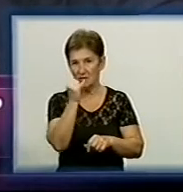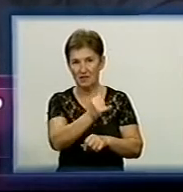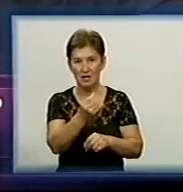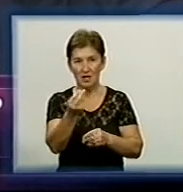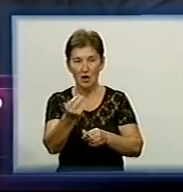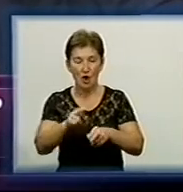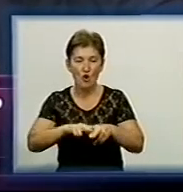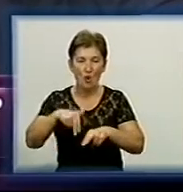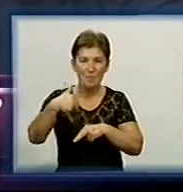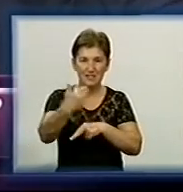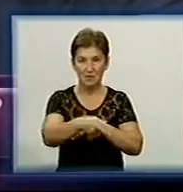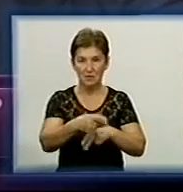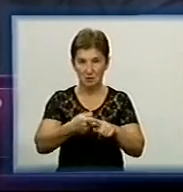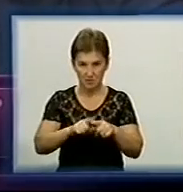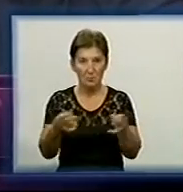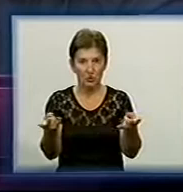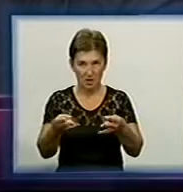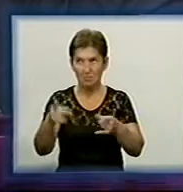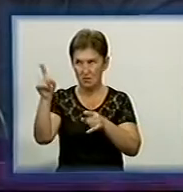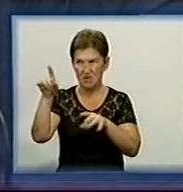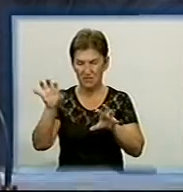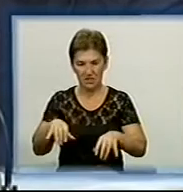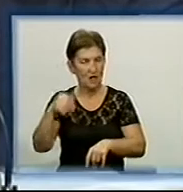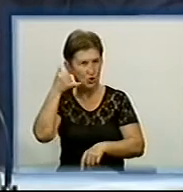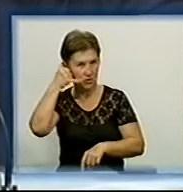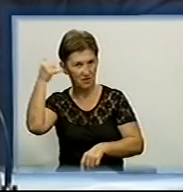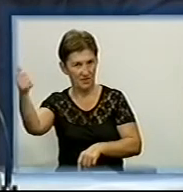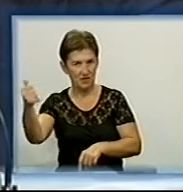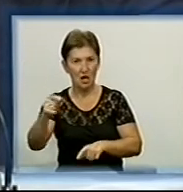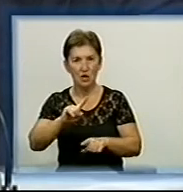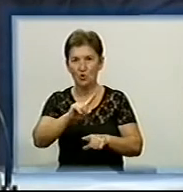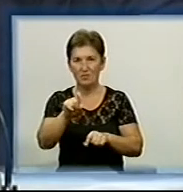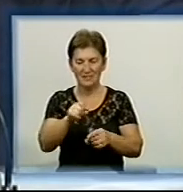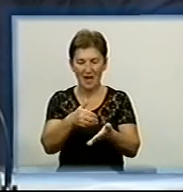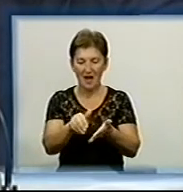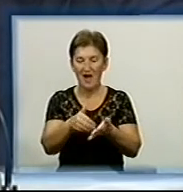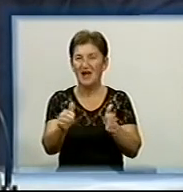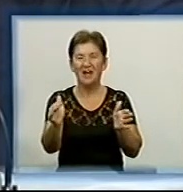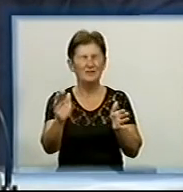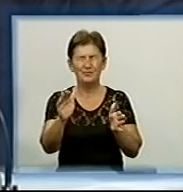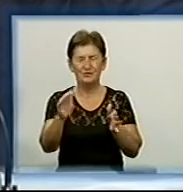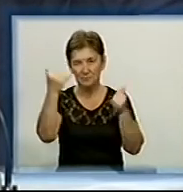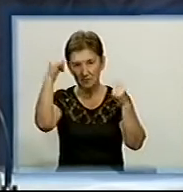Для цього треба президенту дзвонити, щоб зателя віддали цю тисячу гривень